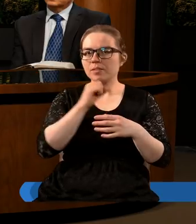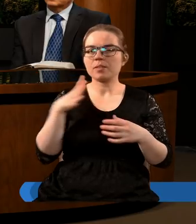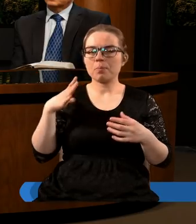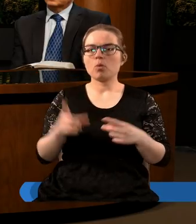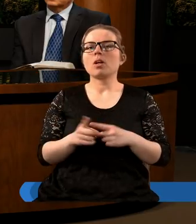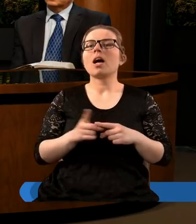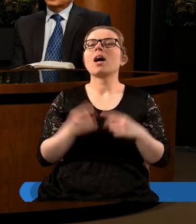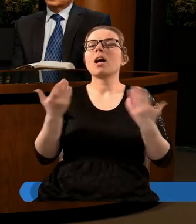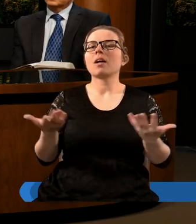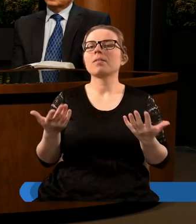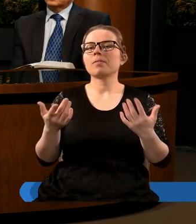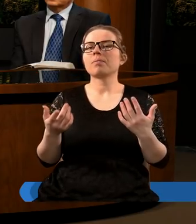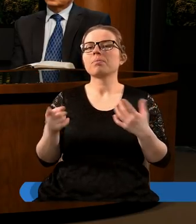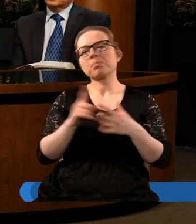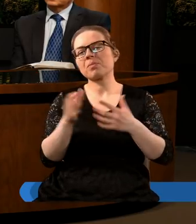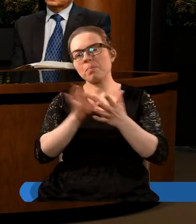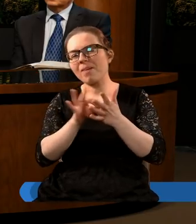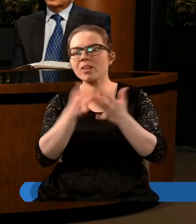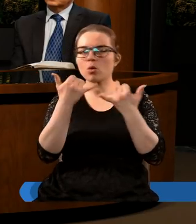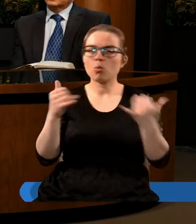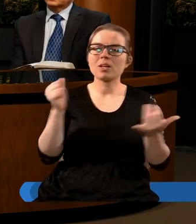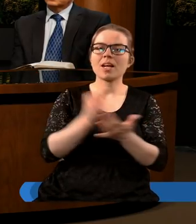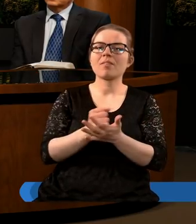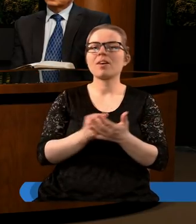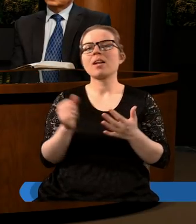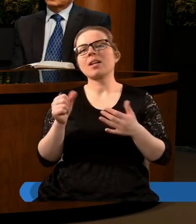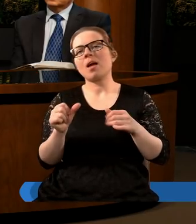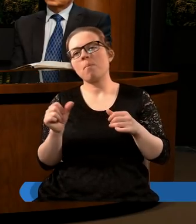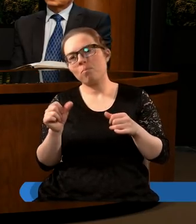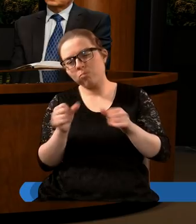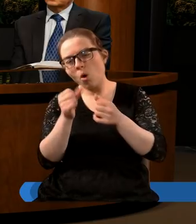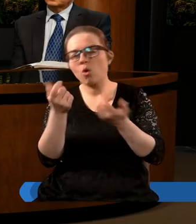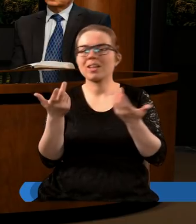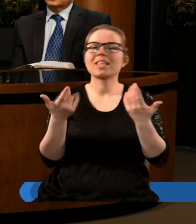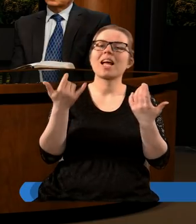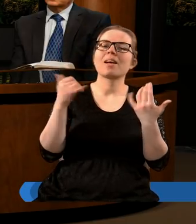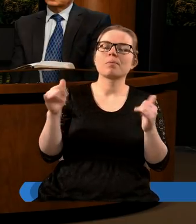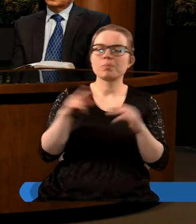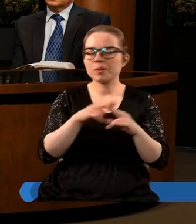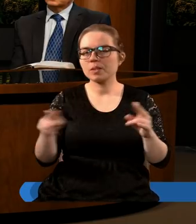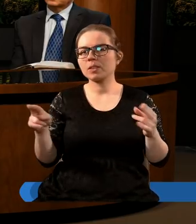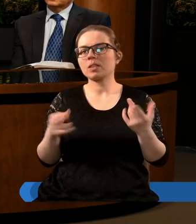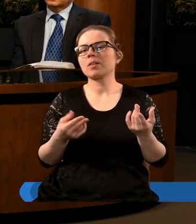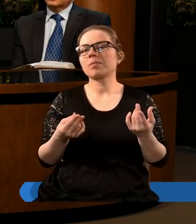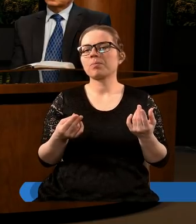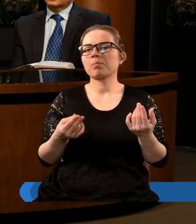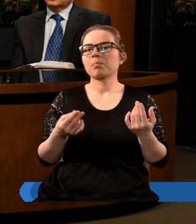przypisano papieżowi szczególnie pewne atrybuty boskie, chociażby nieomylność, która jest atrybutem